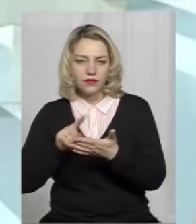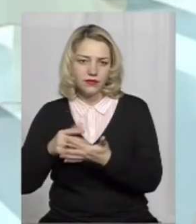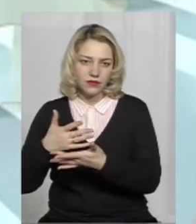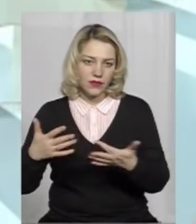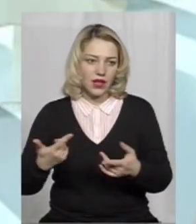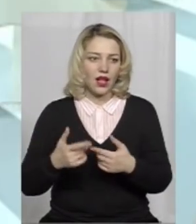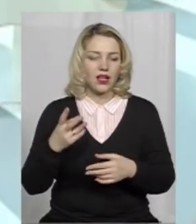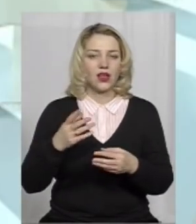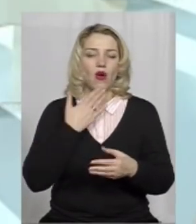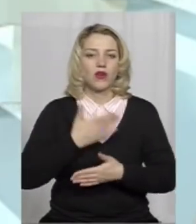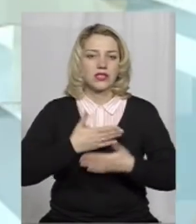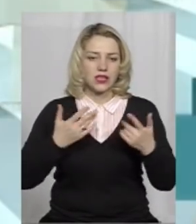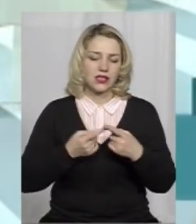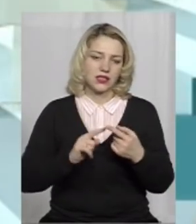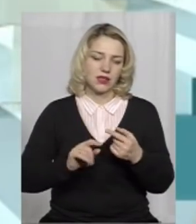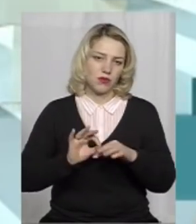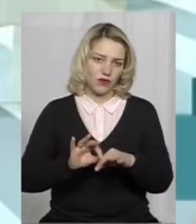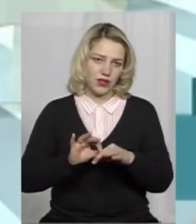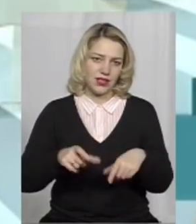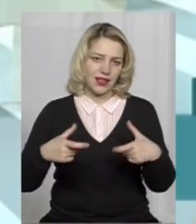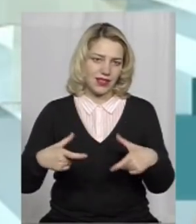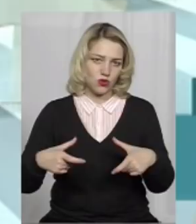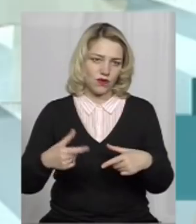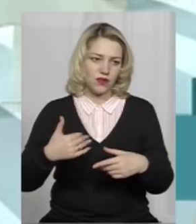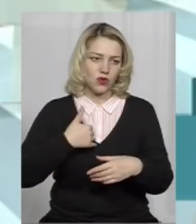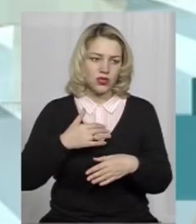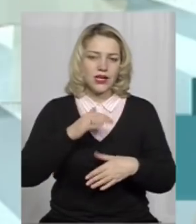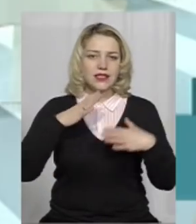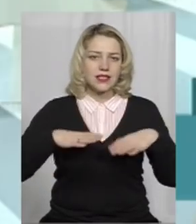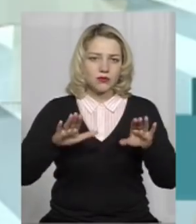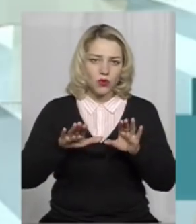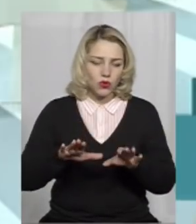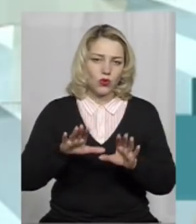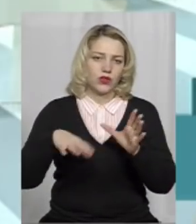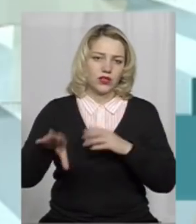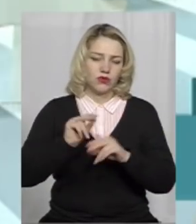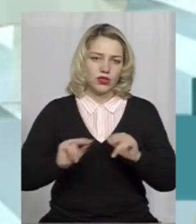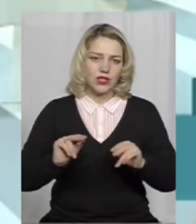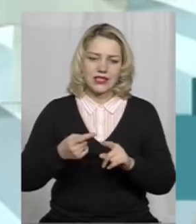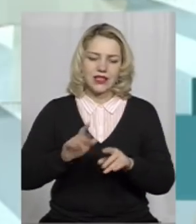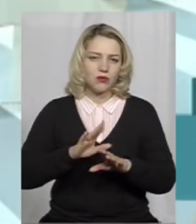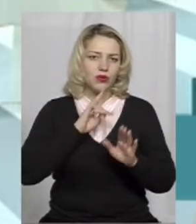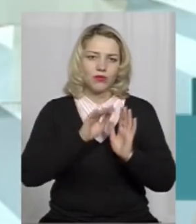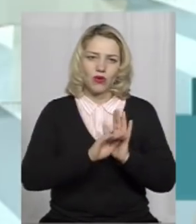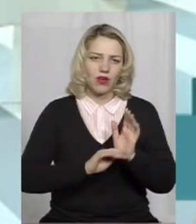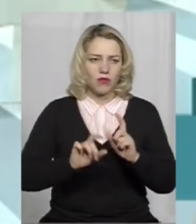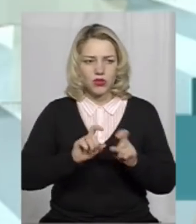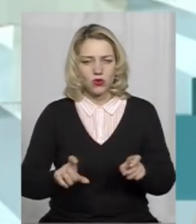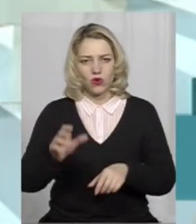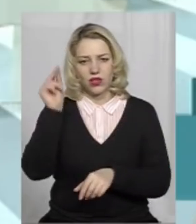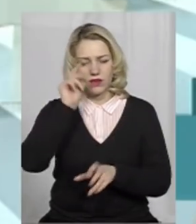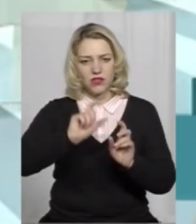і останнє, це проведення тестування. Я хочу заспокоїти усіх вчителів, що це не буде програма школи, навчального